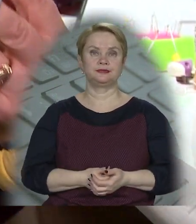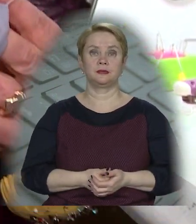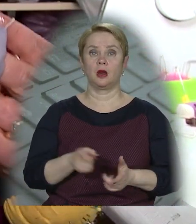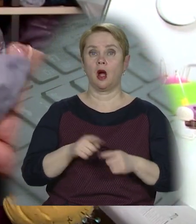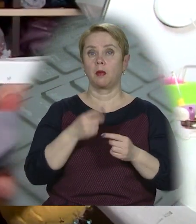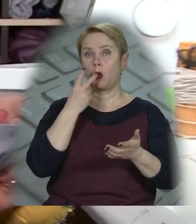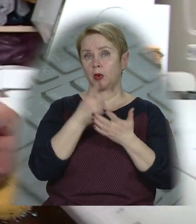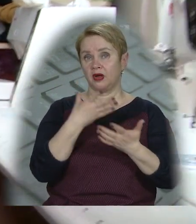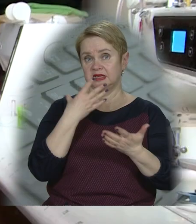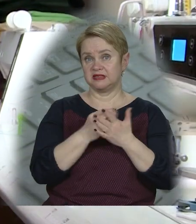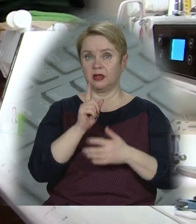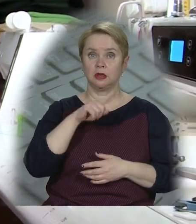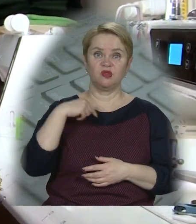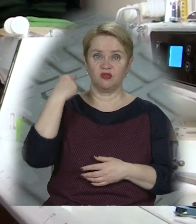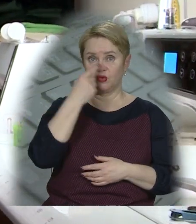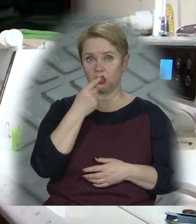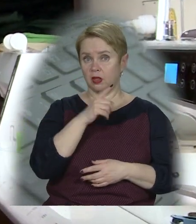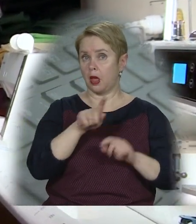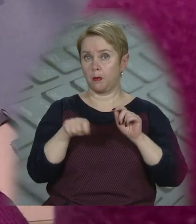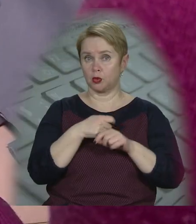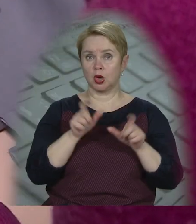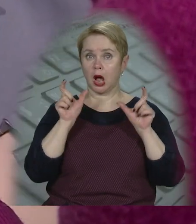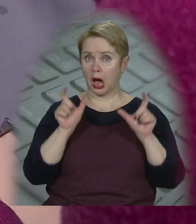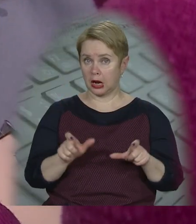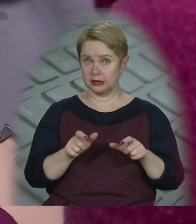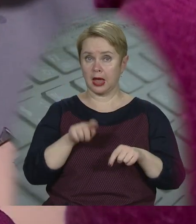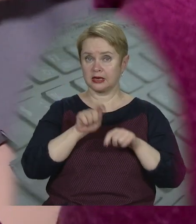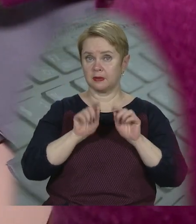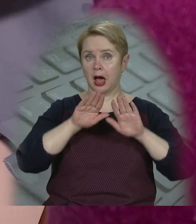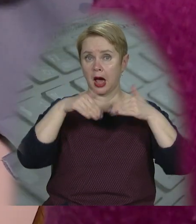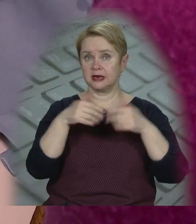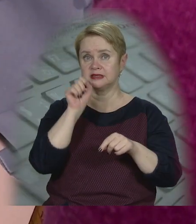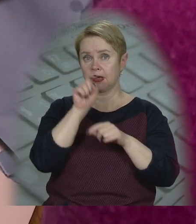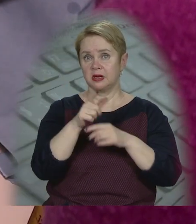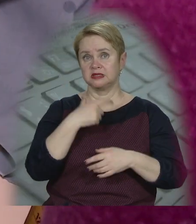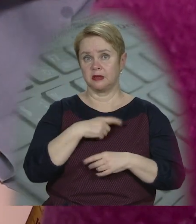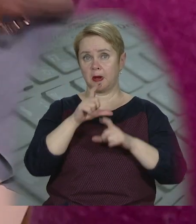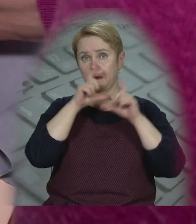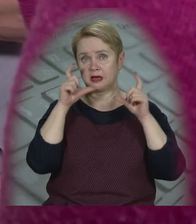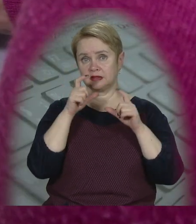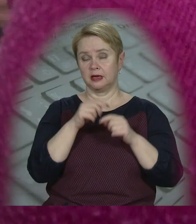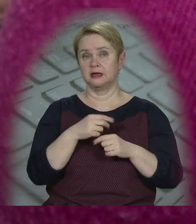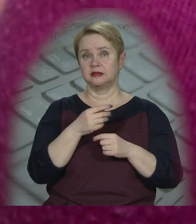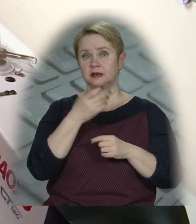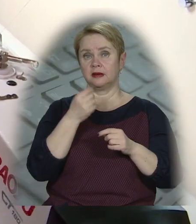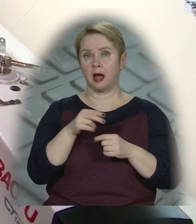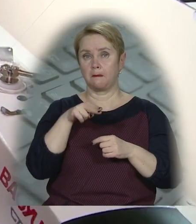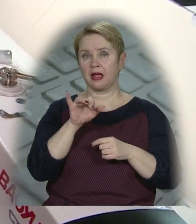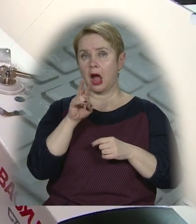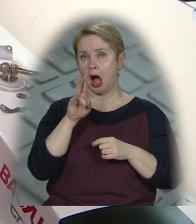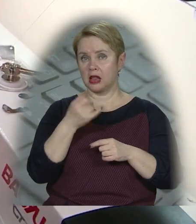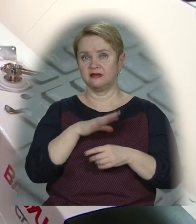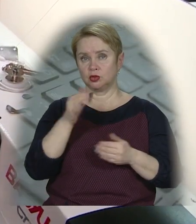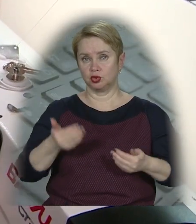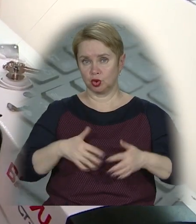Аби проявити свою індивідуальність, не порушуючи карантину, експерти радять замовити собі маску із принтом. Пані